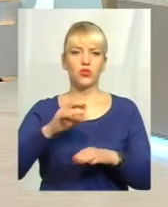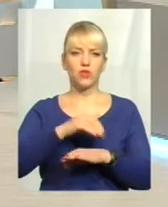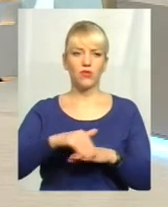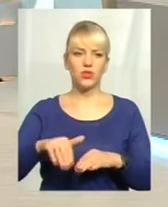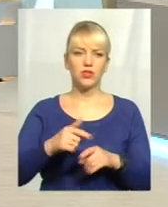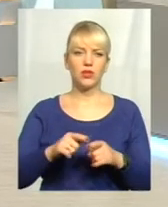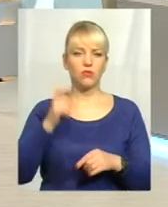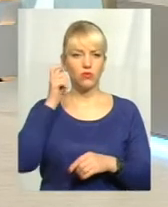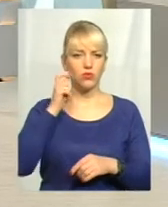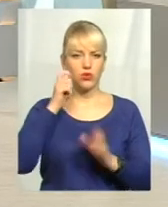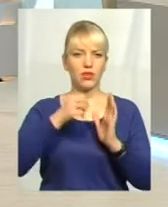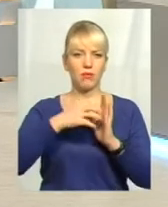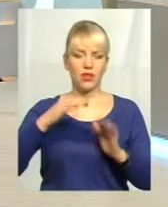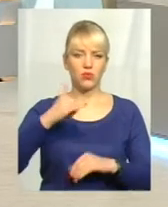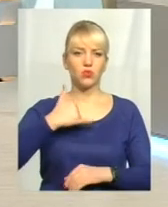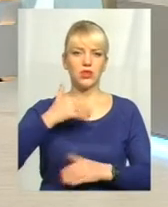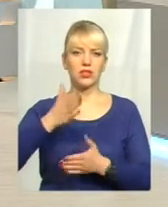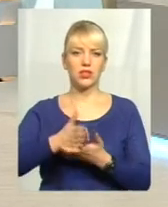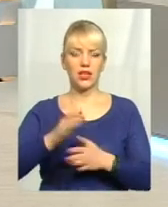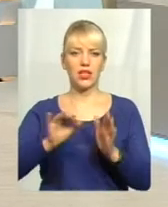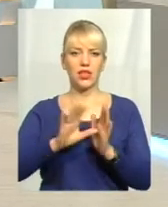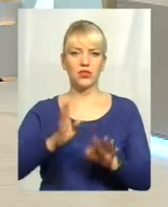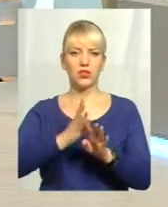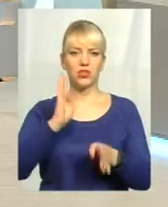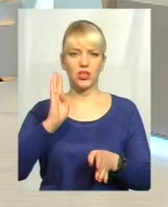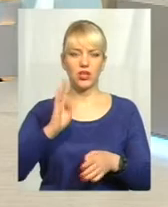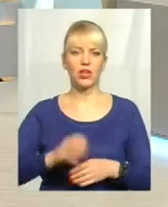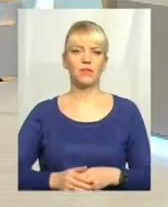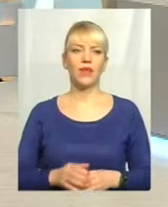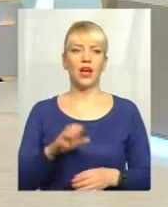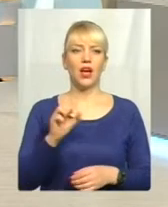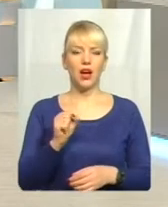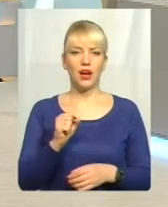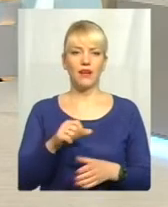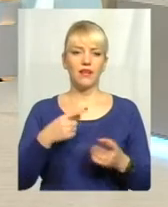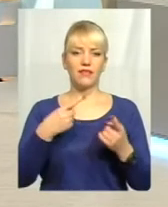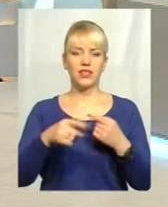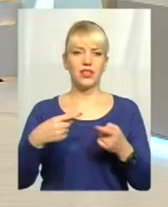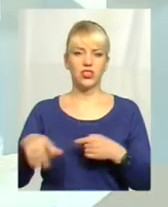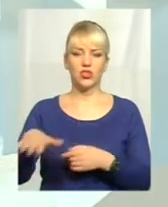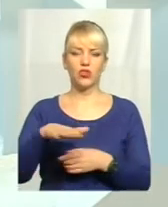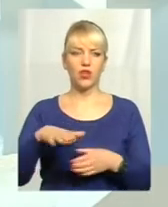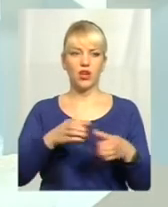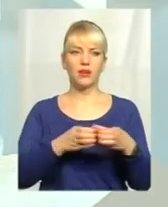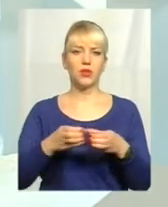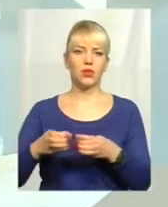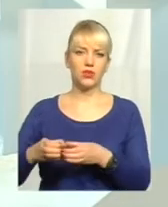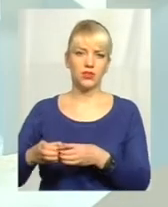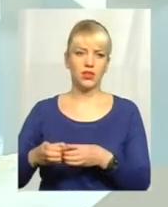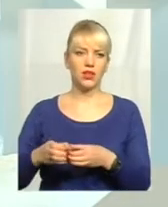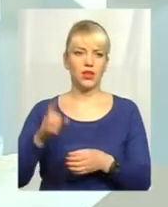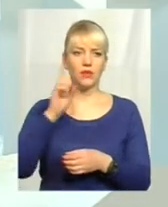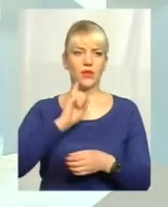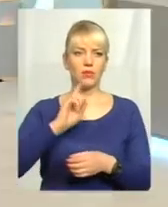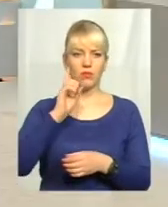Пушкина, 15, тут у нас діє електронна черга, ось, а всі інші територіальні підрозділи. Поки